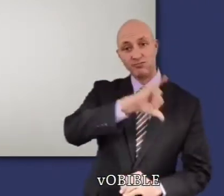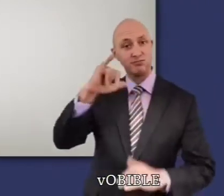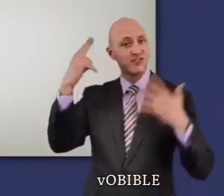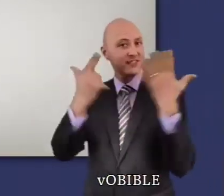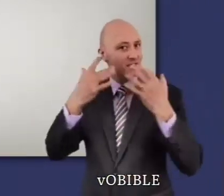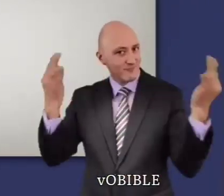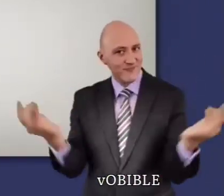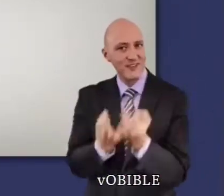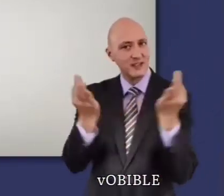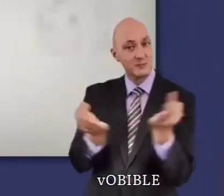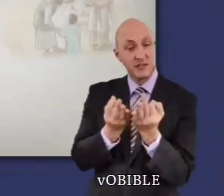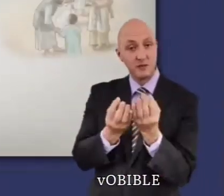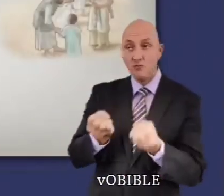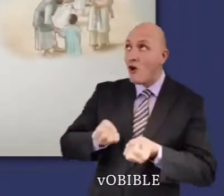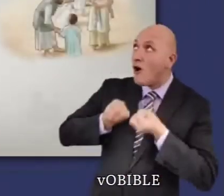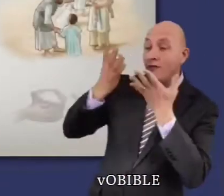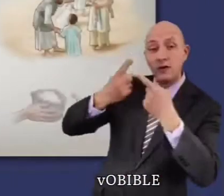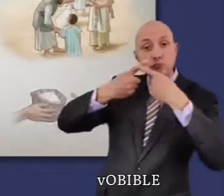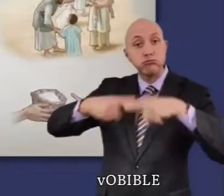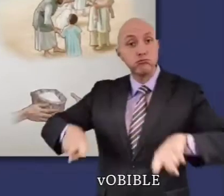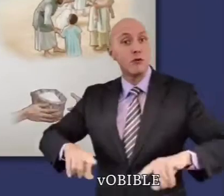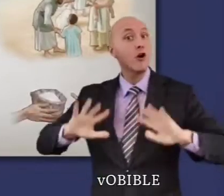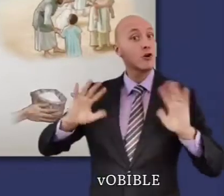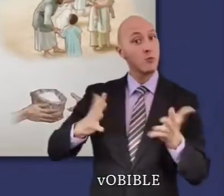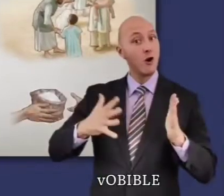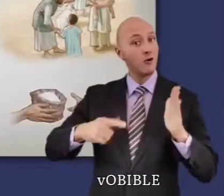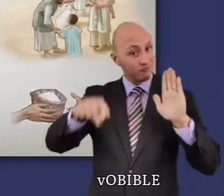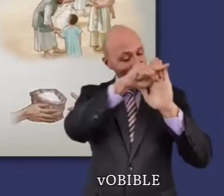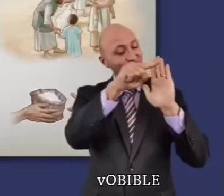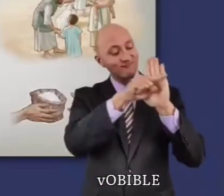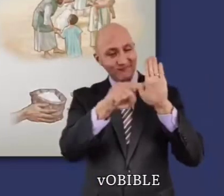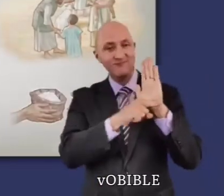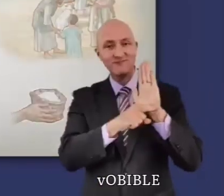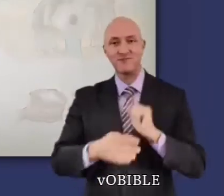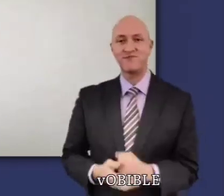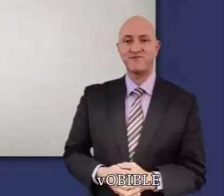Les chapitres 1 à 7 contiennent les lois concernant les offrandes et les sacrifices à Jéhovah.